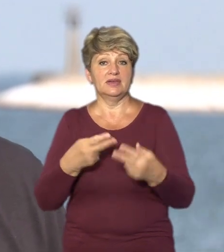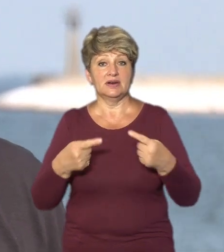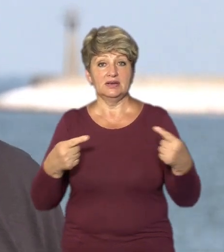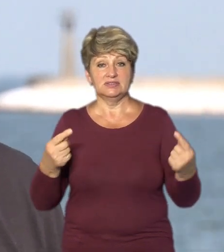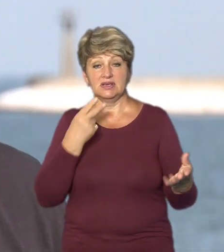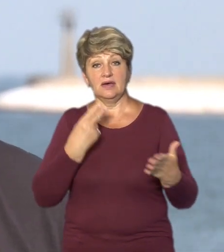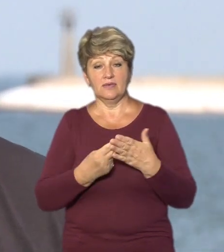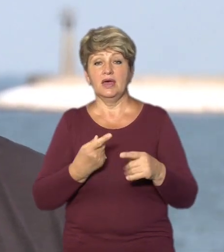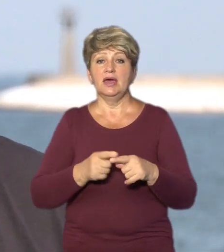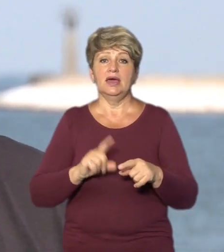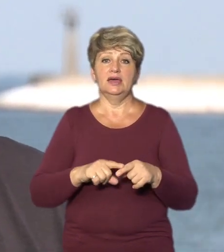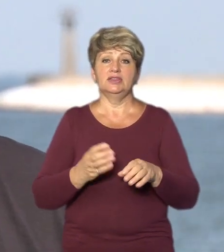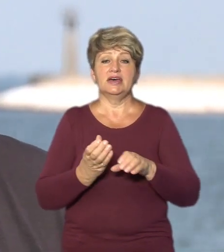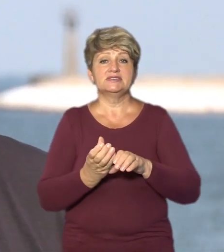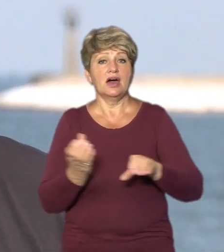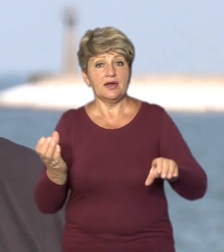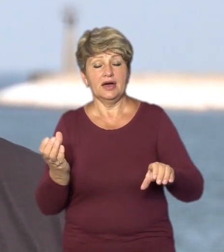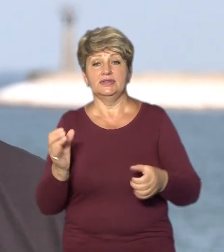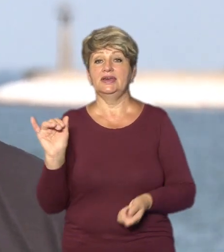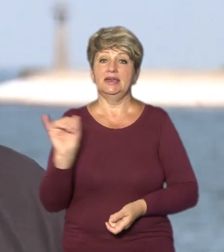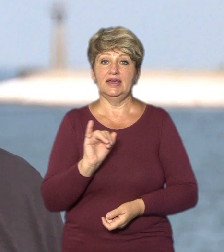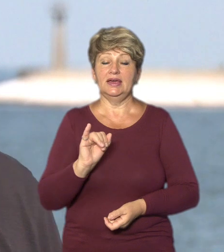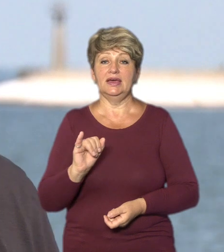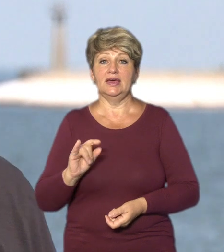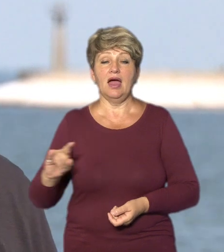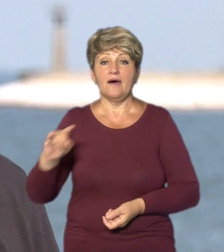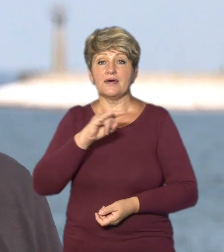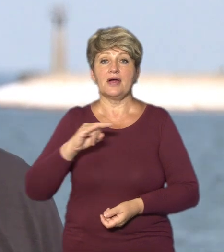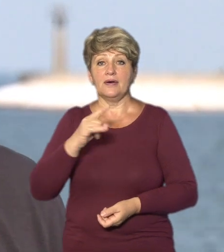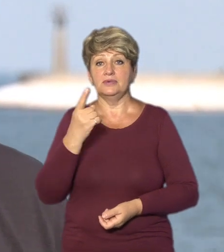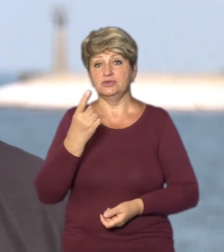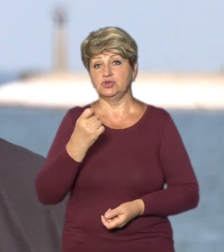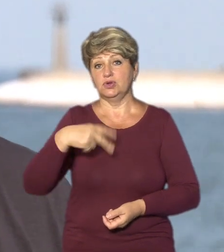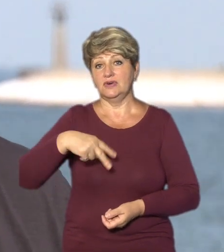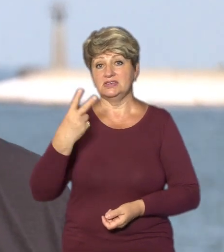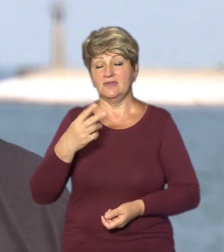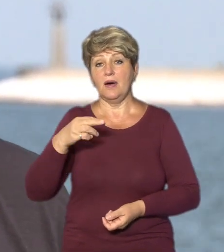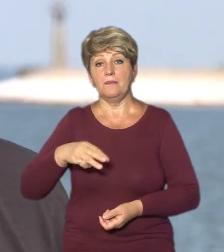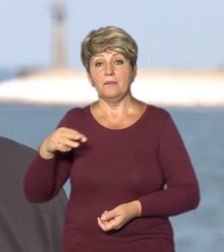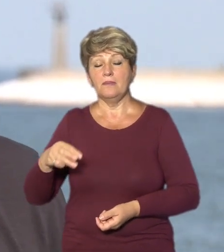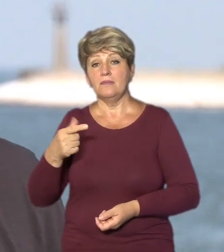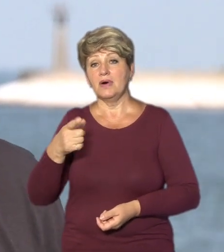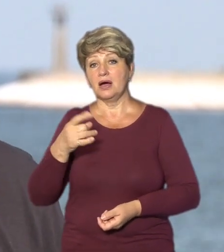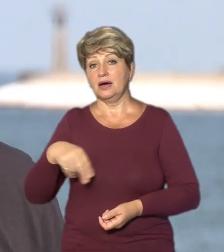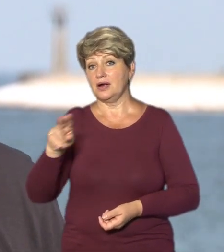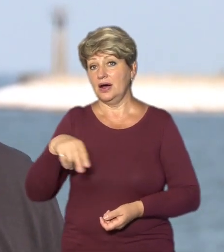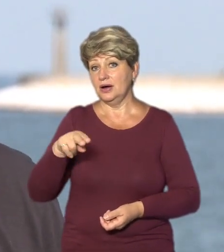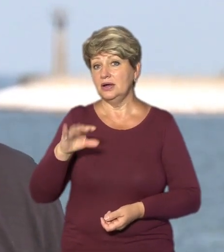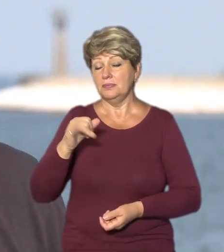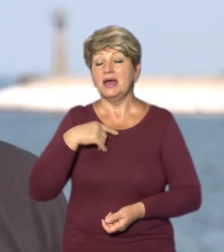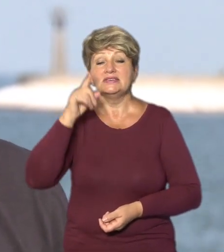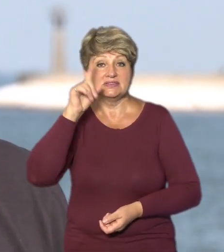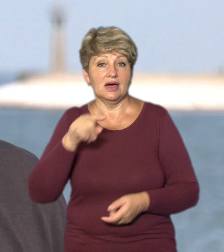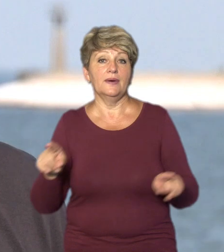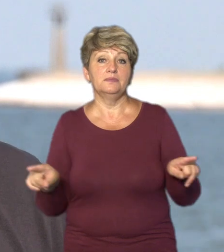снаряди, це і ракети 122-мм відградів. І ми знаємо,